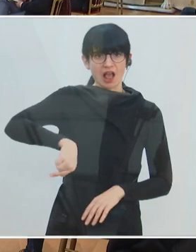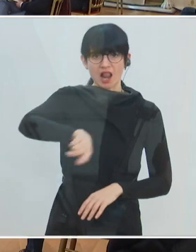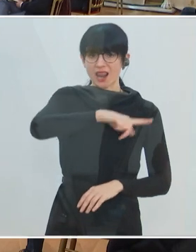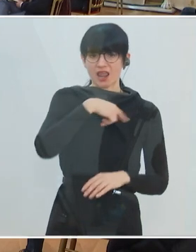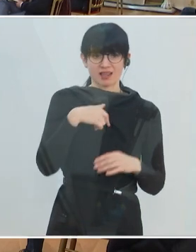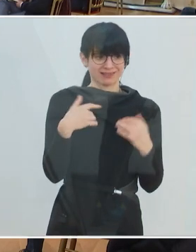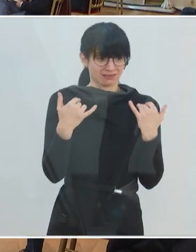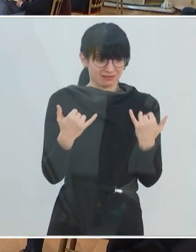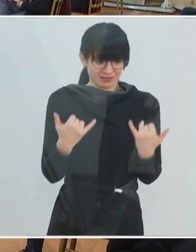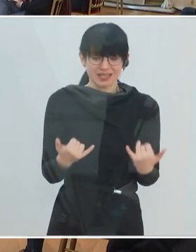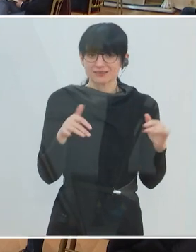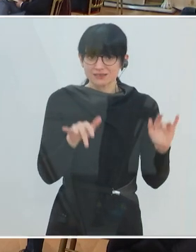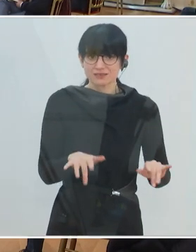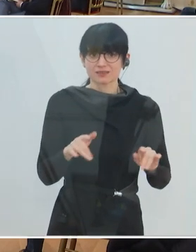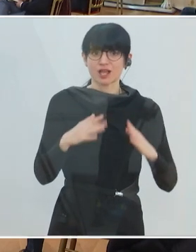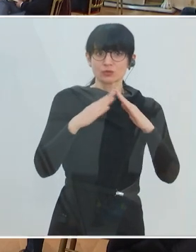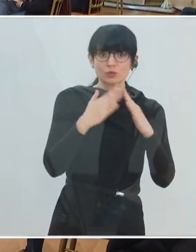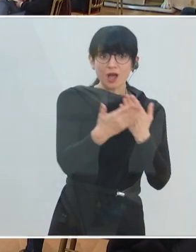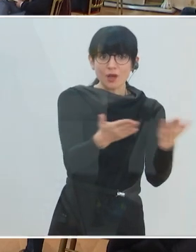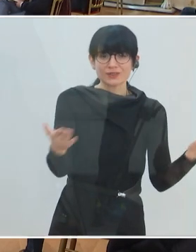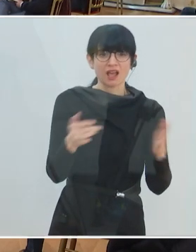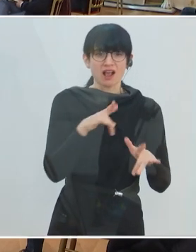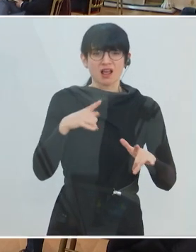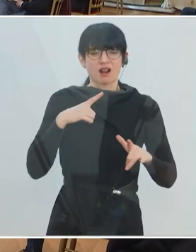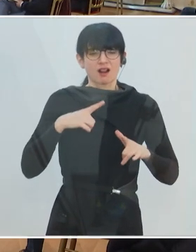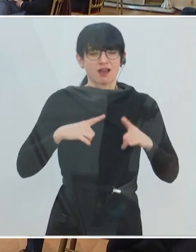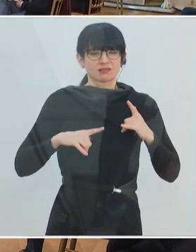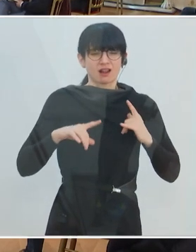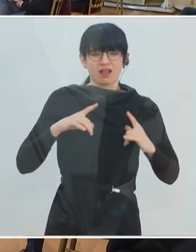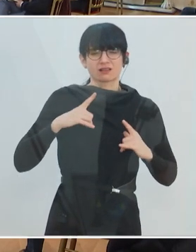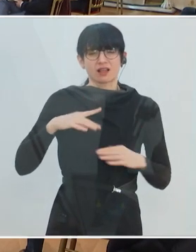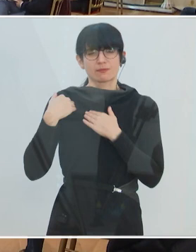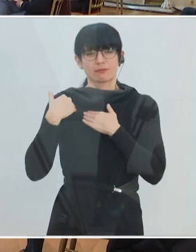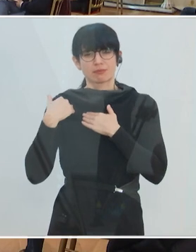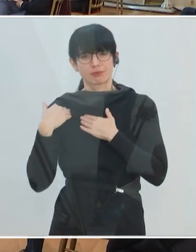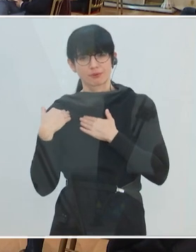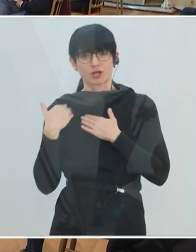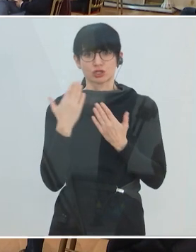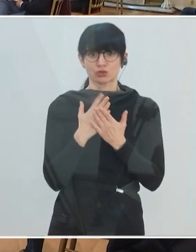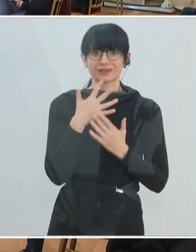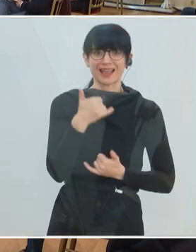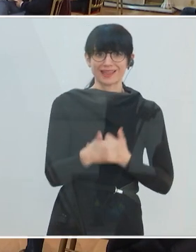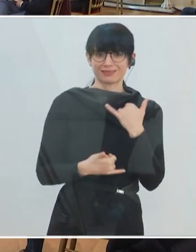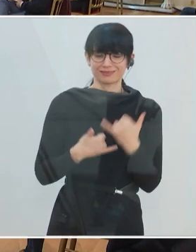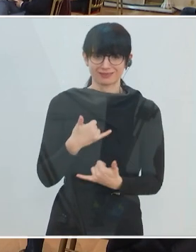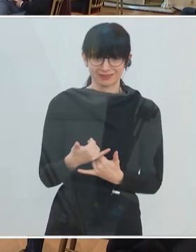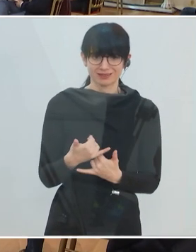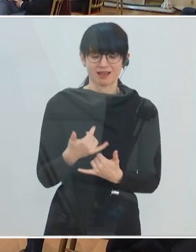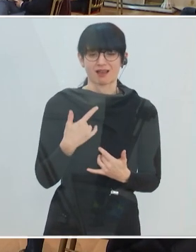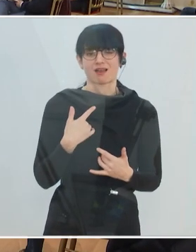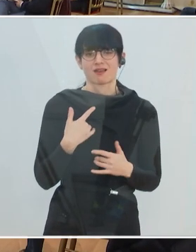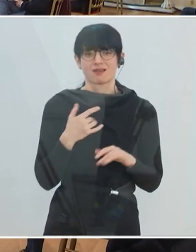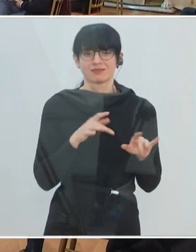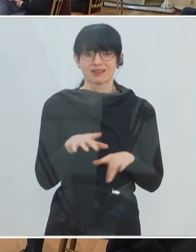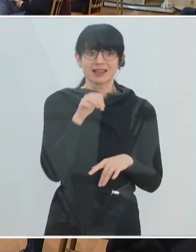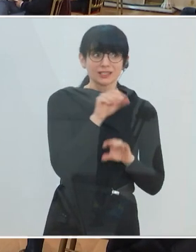hier im Raum sind, die zu Hause sitzen, wir alle leiden unter dieser Pandemie seit einem Jahr und leiden an ihr. Und es ist der richtige